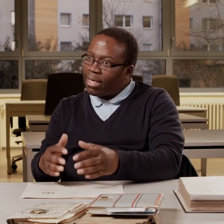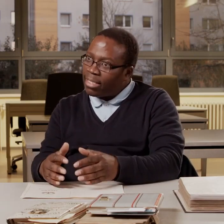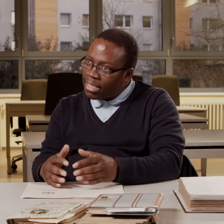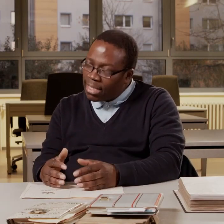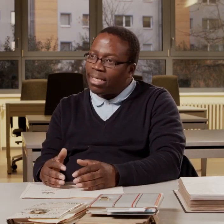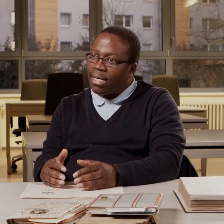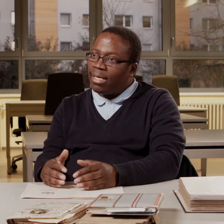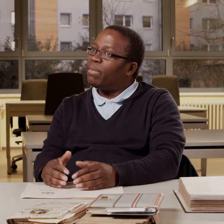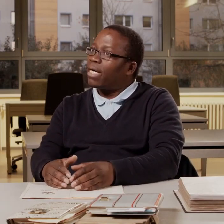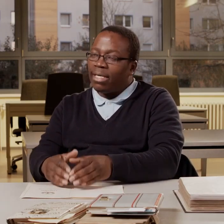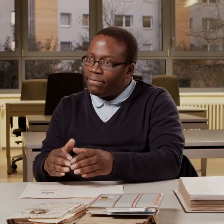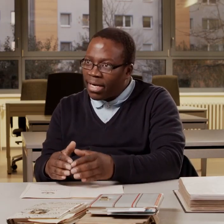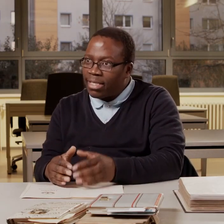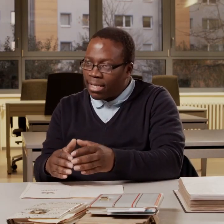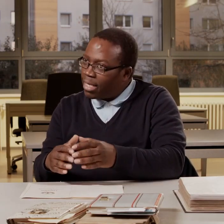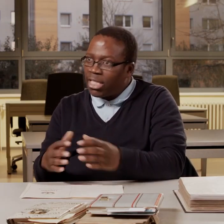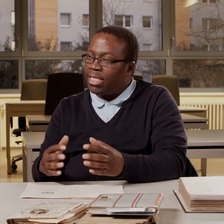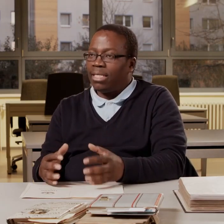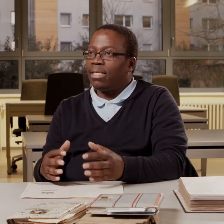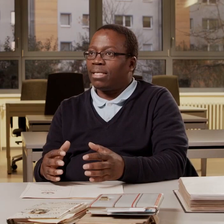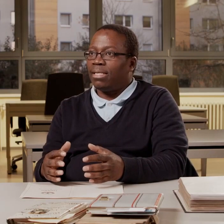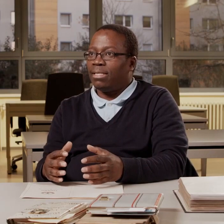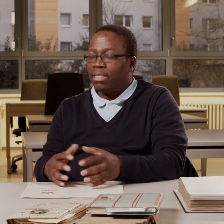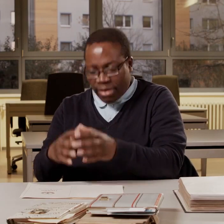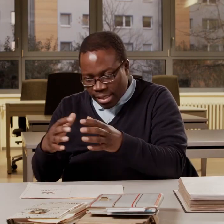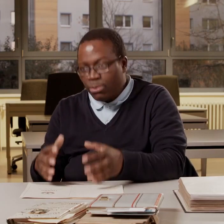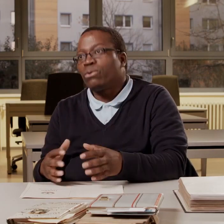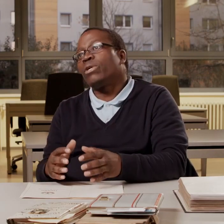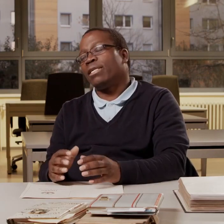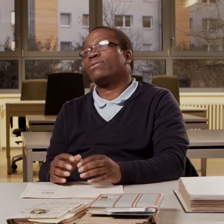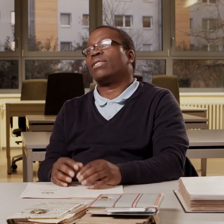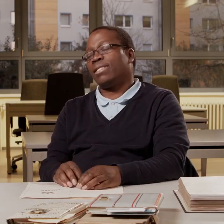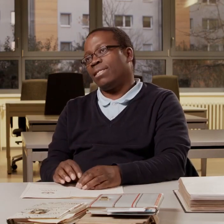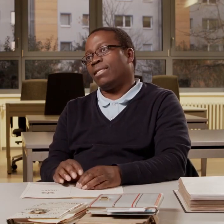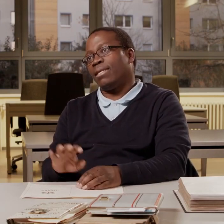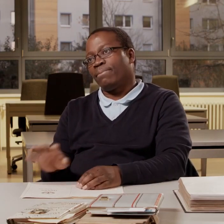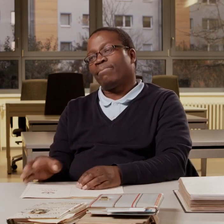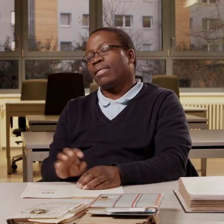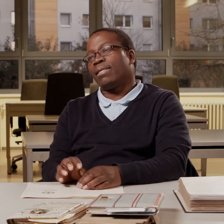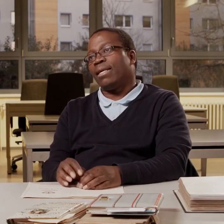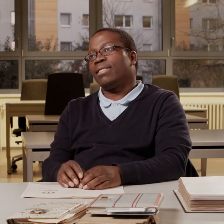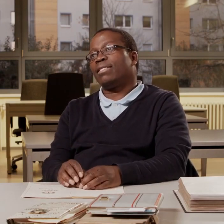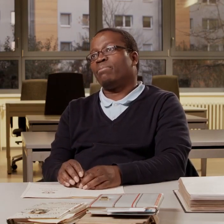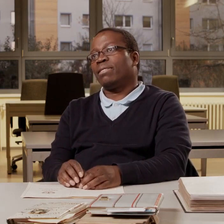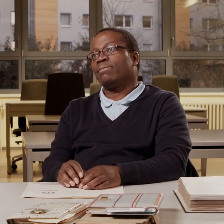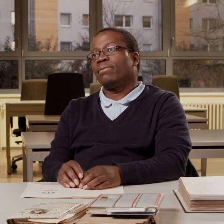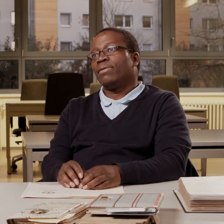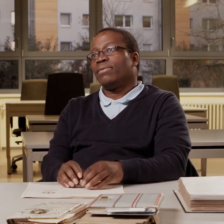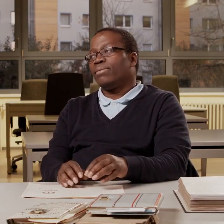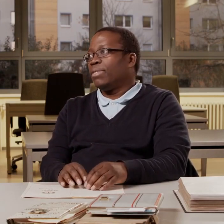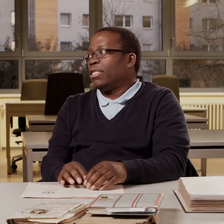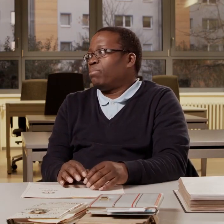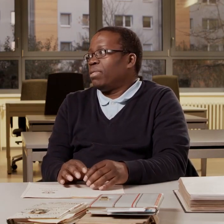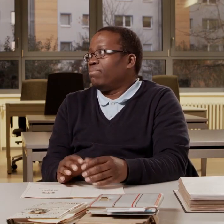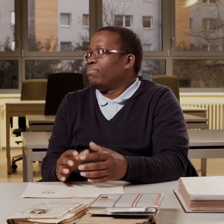Es war ein Schicksal, aber kein schlechtes Schicksal. Es war auch okay, dass ich hier gelandet bin.